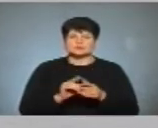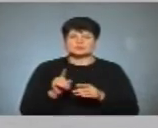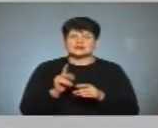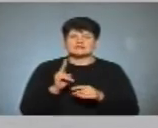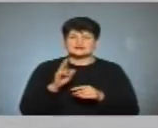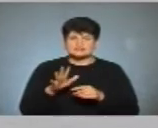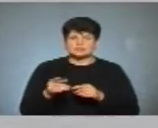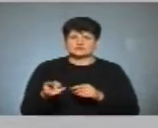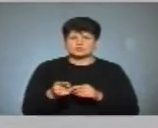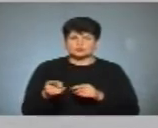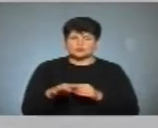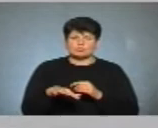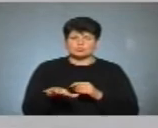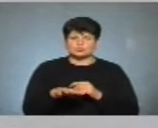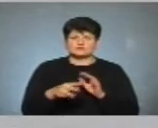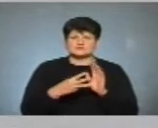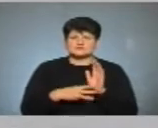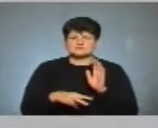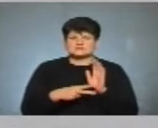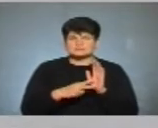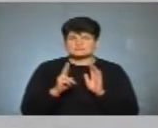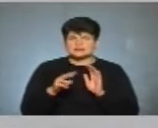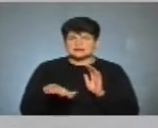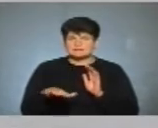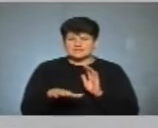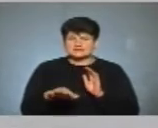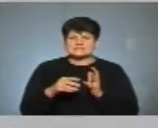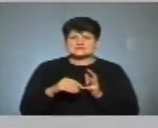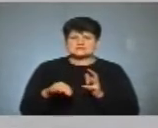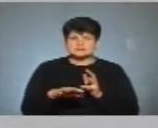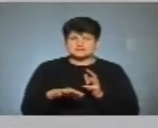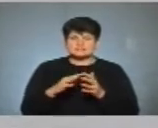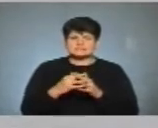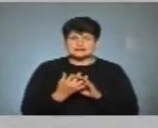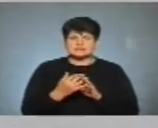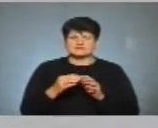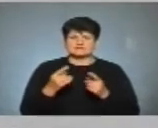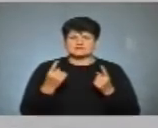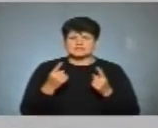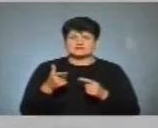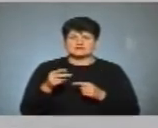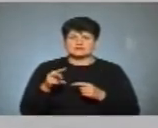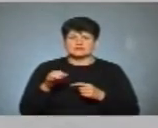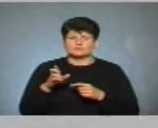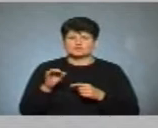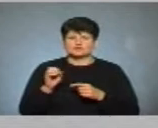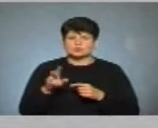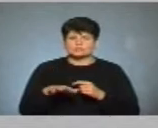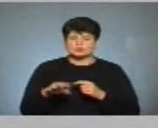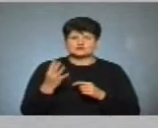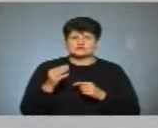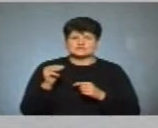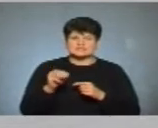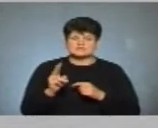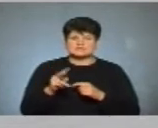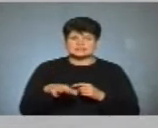квартиру в Тернополі площою 87 квадратних метрів та земельну ділянку в селі Великий Галибучок площою 4 тисячі